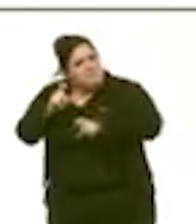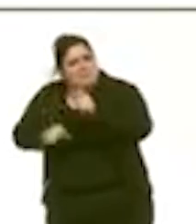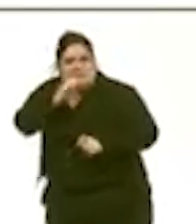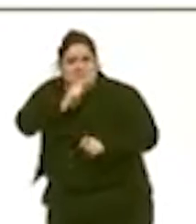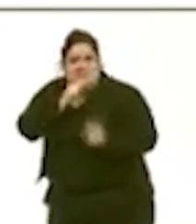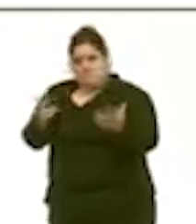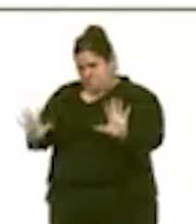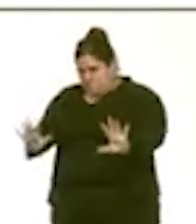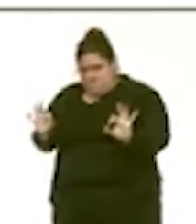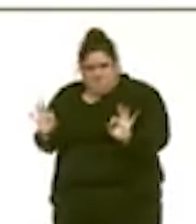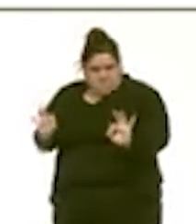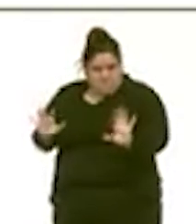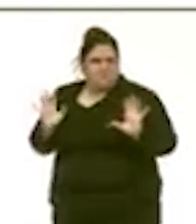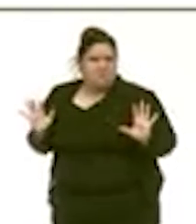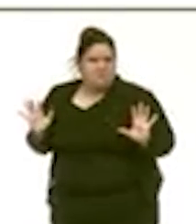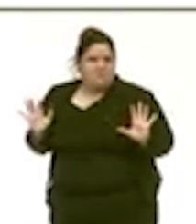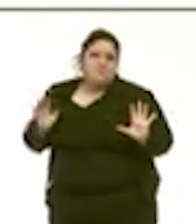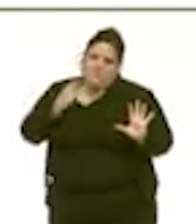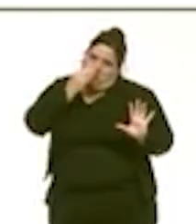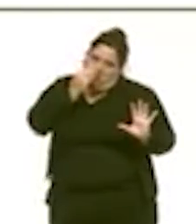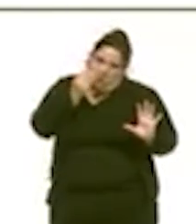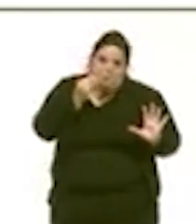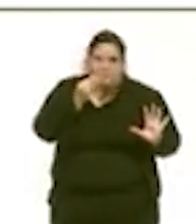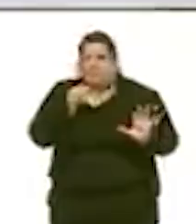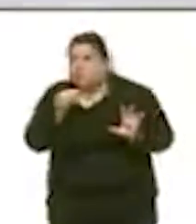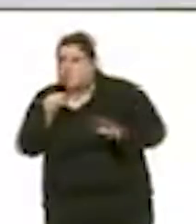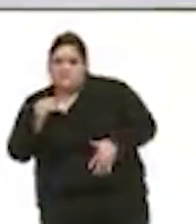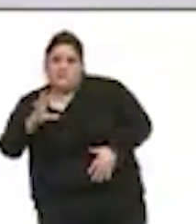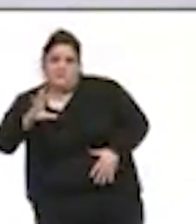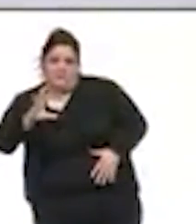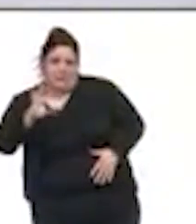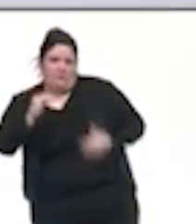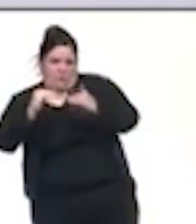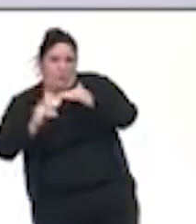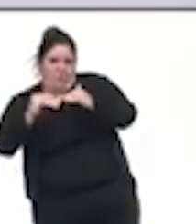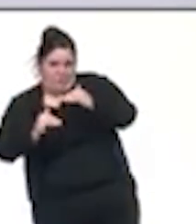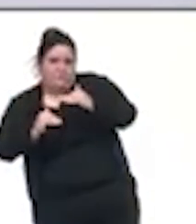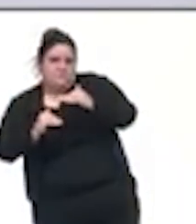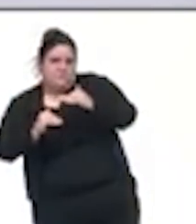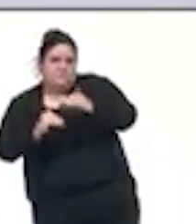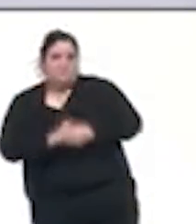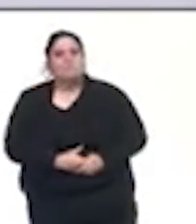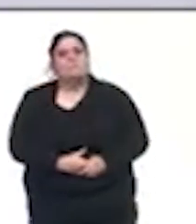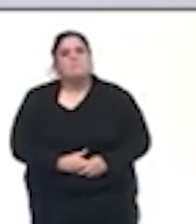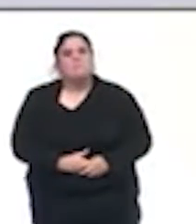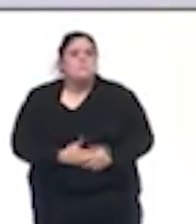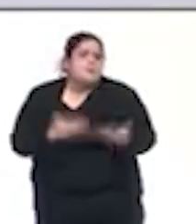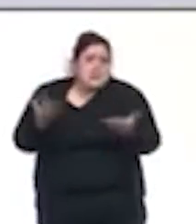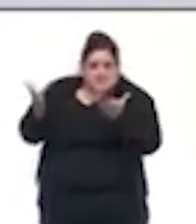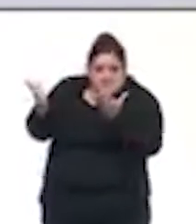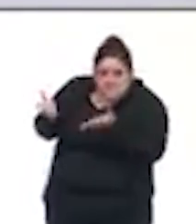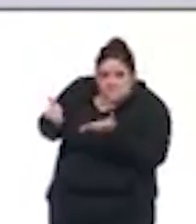un taux d'incidence qu'on caractérise en dessous de 50 pour 100 000 chez les personnes âgées, et avec pas ou peu d'impact